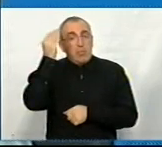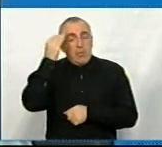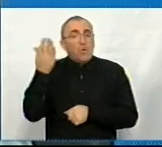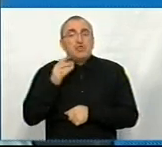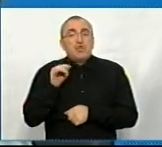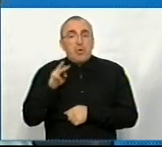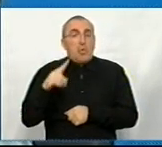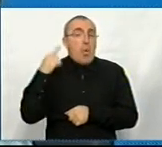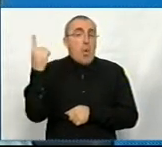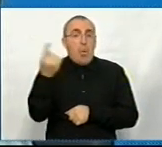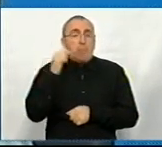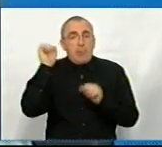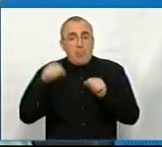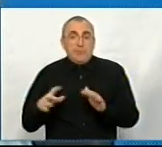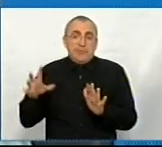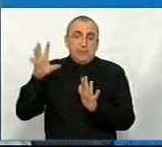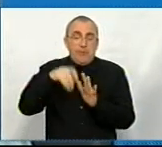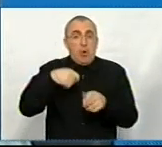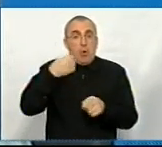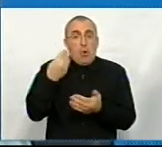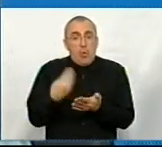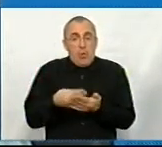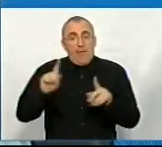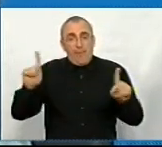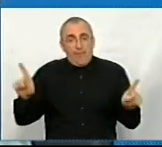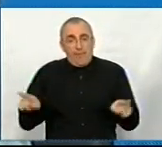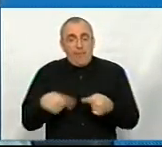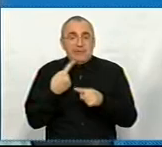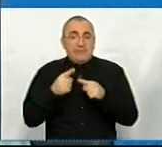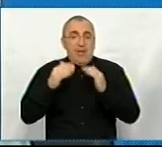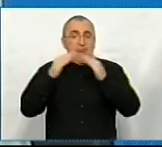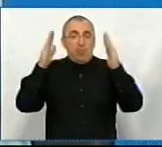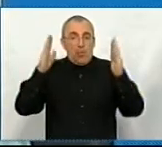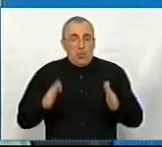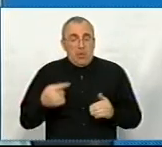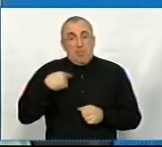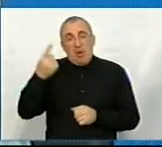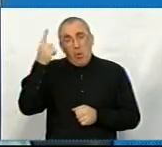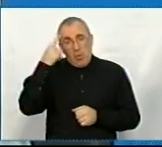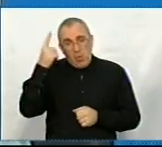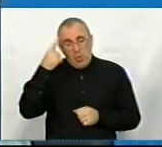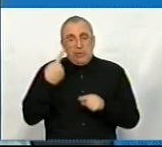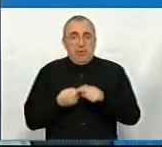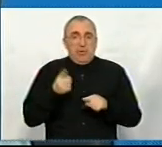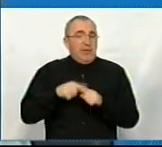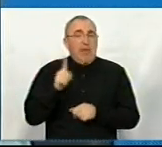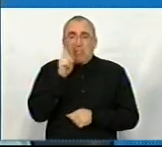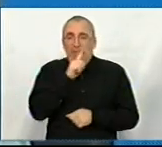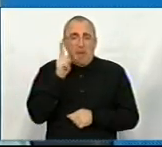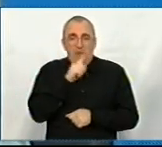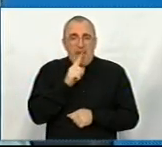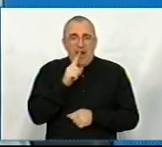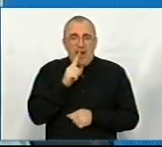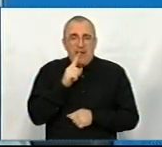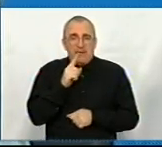яким чином область могла б залучити кошти для відновлення цієї будівлі? Тому що ми розуміємо, це має бути немаленька сума.